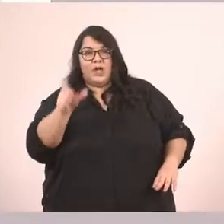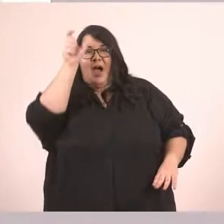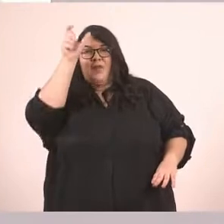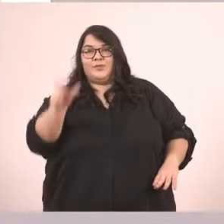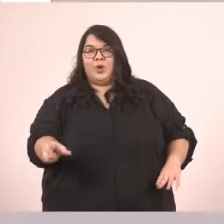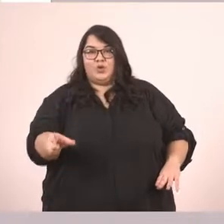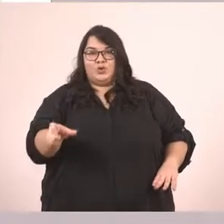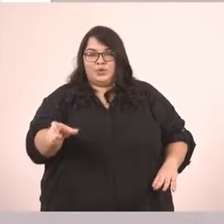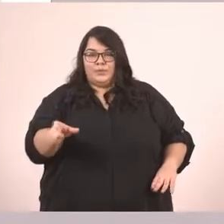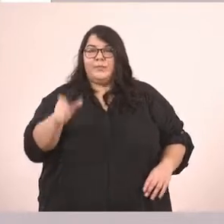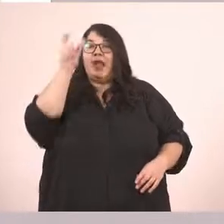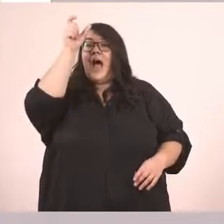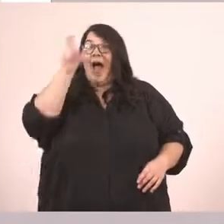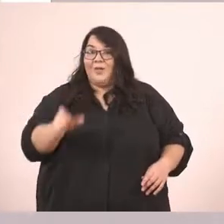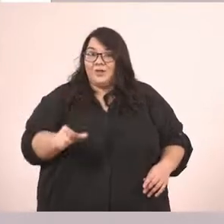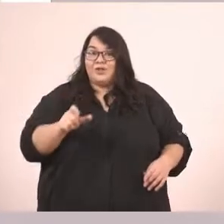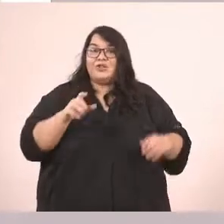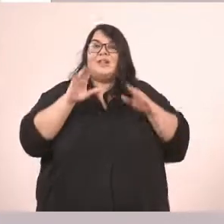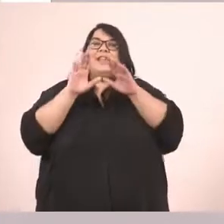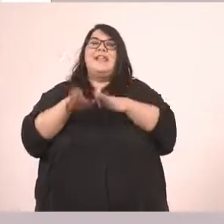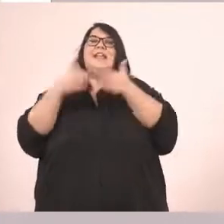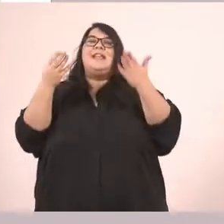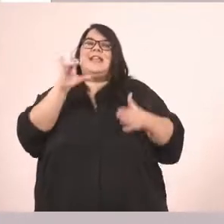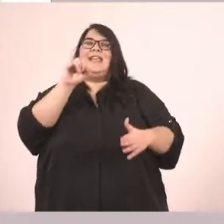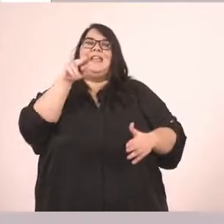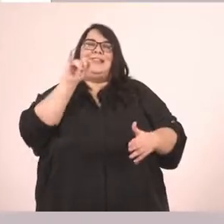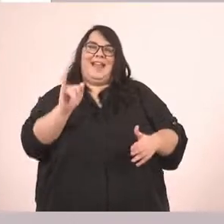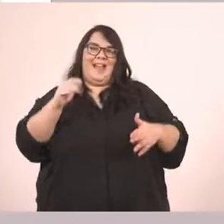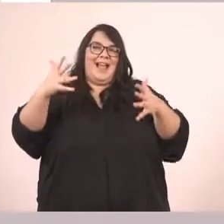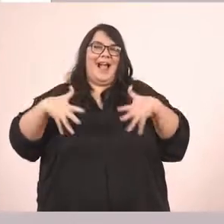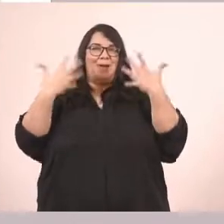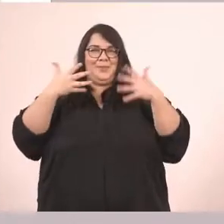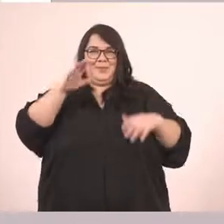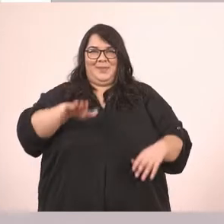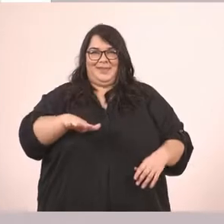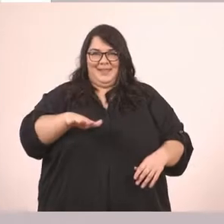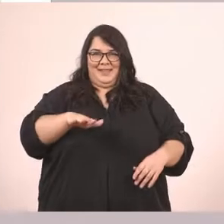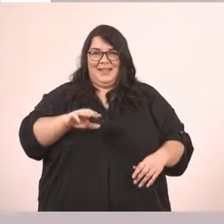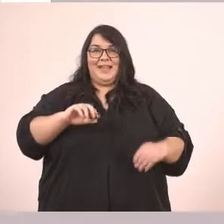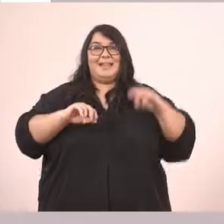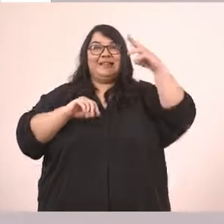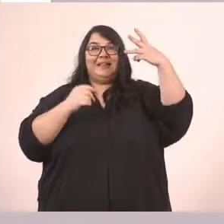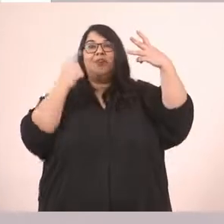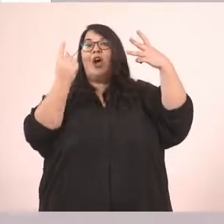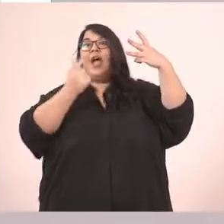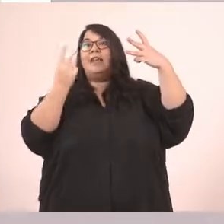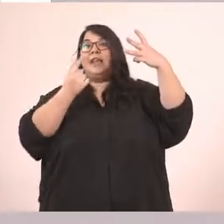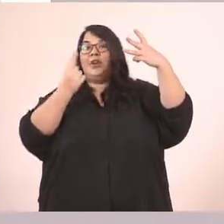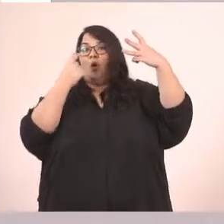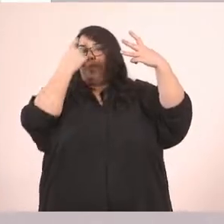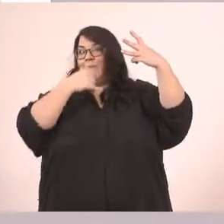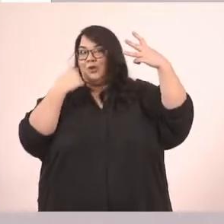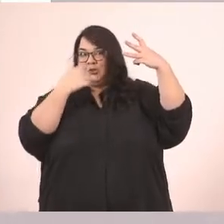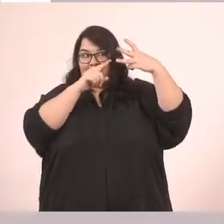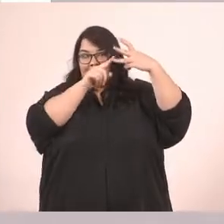είναι ένα χαρούμενο παιδί. Ο στράτος είναι ένα χαρούμενο παιδί. Τρίτο ενικό πρόσωπο